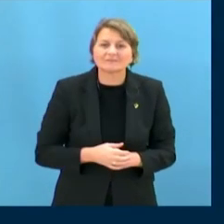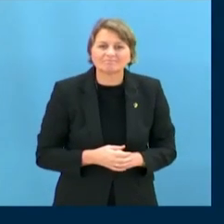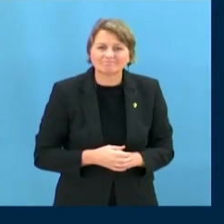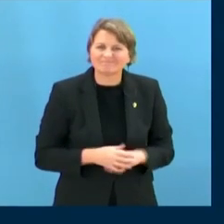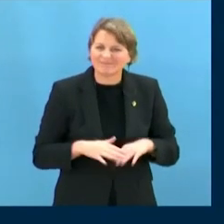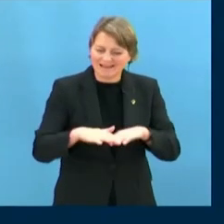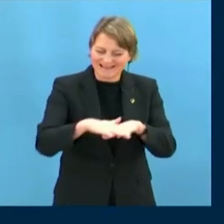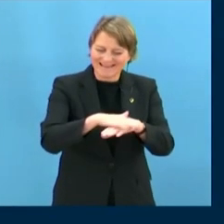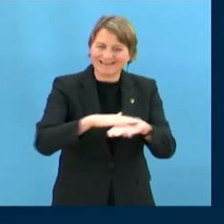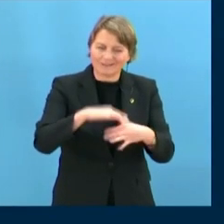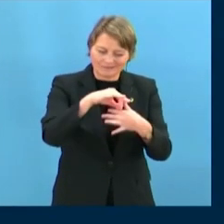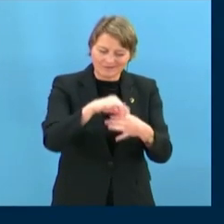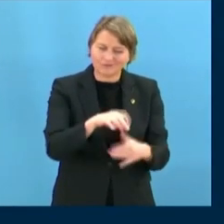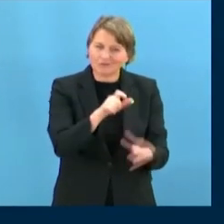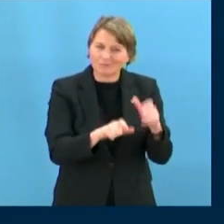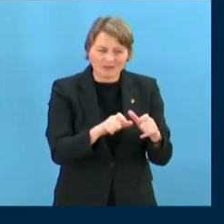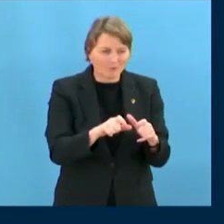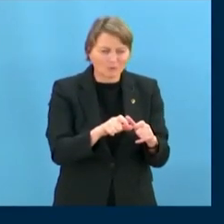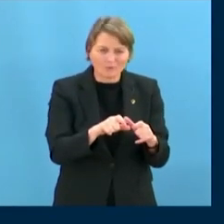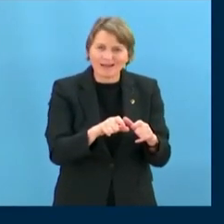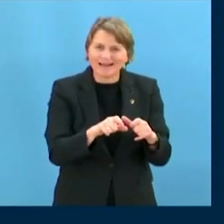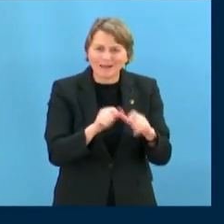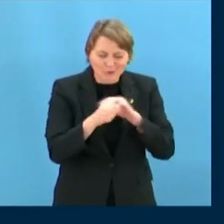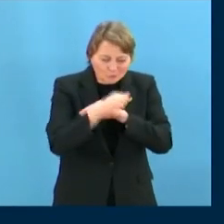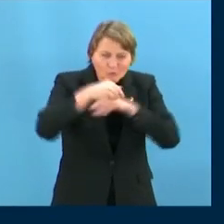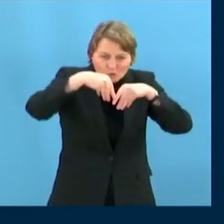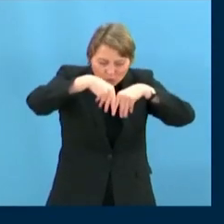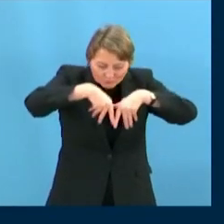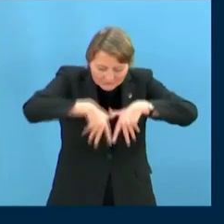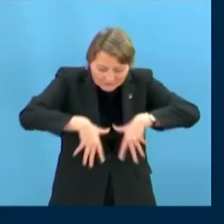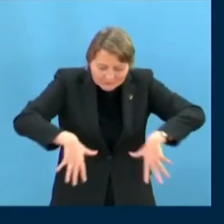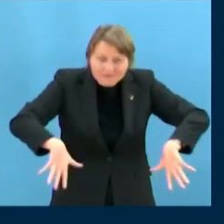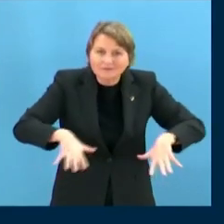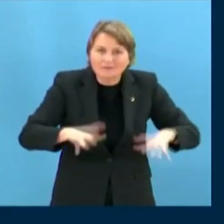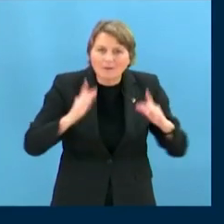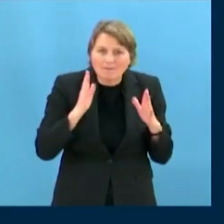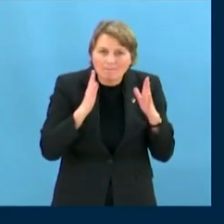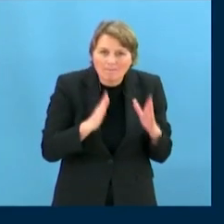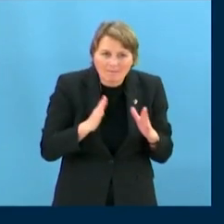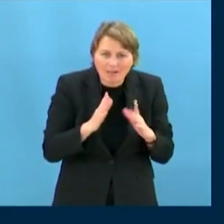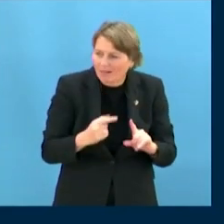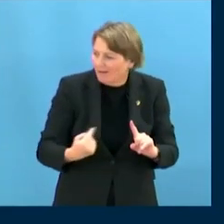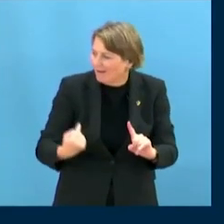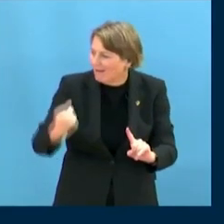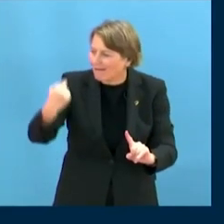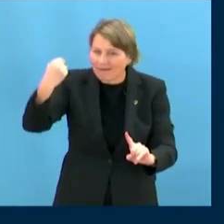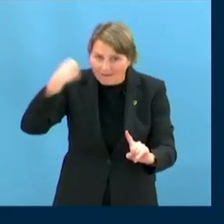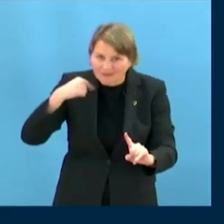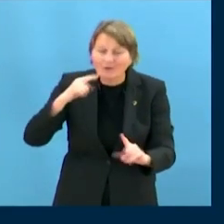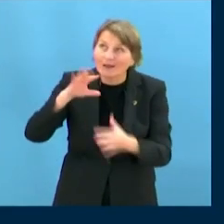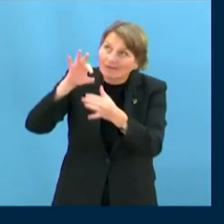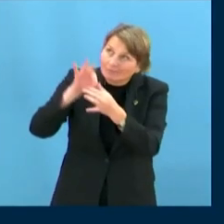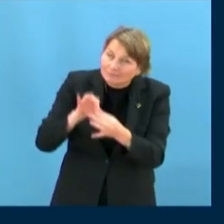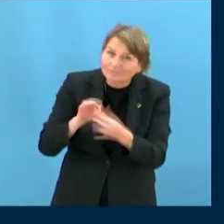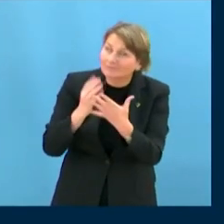Ils représentent les anciennes civilisations, ils représentent une spiritualité basée sur le respect de la nature et de la terre